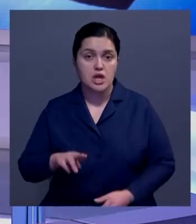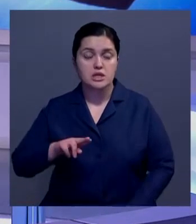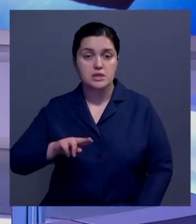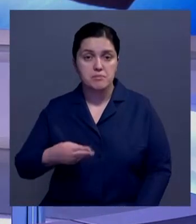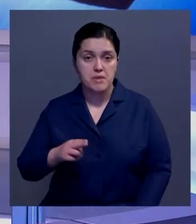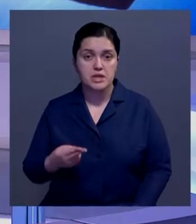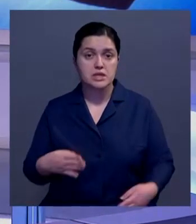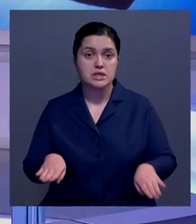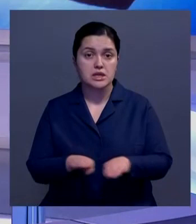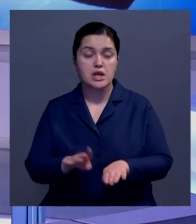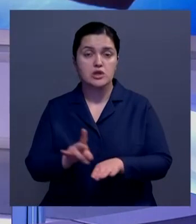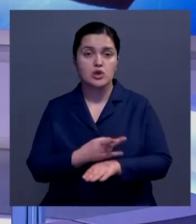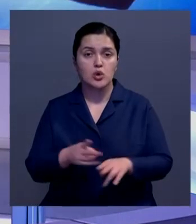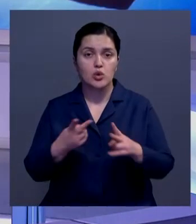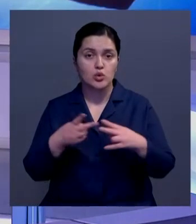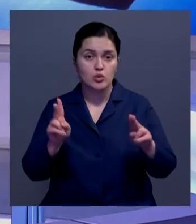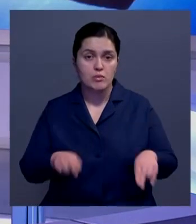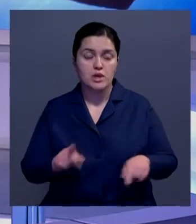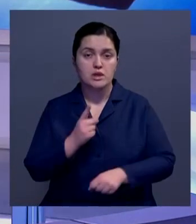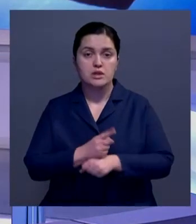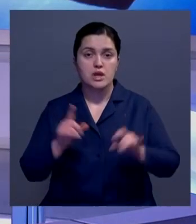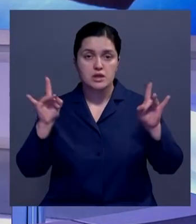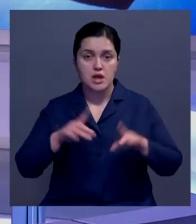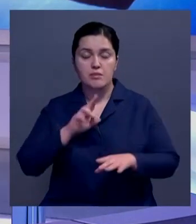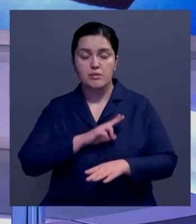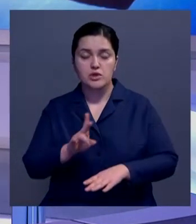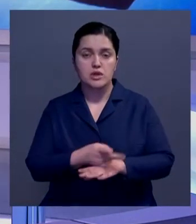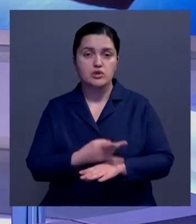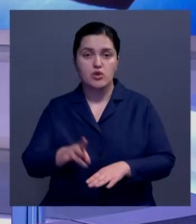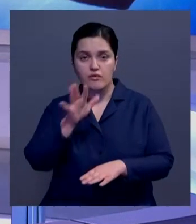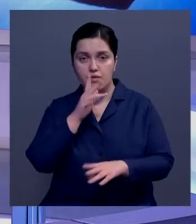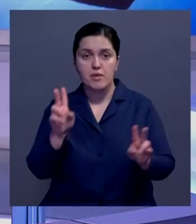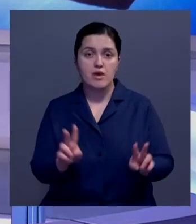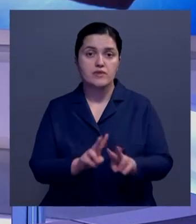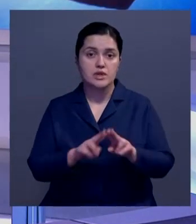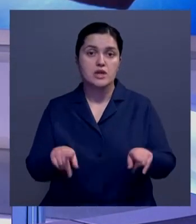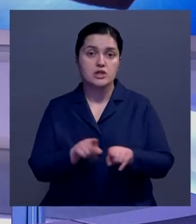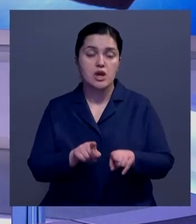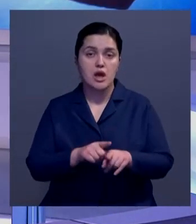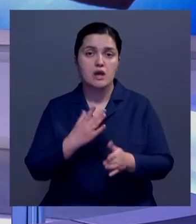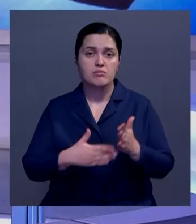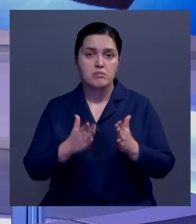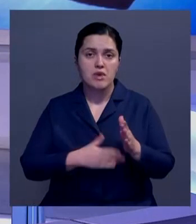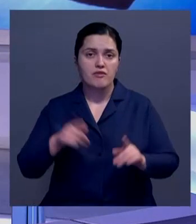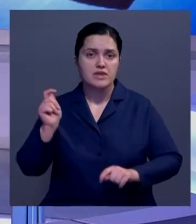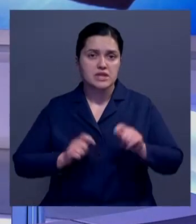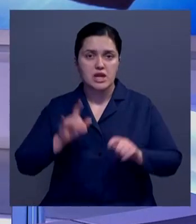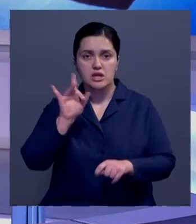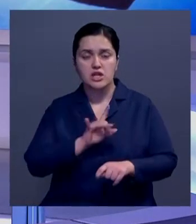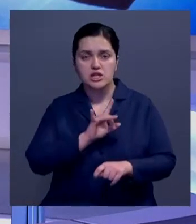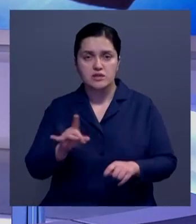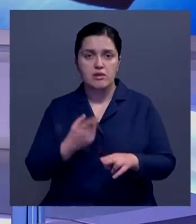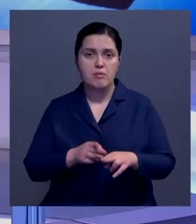принято решение с этой пятницы закрыть ночные клубы, запретить ресторанам работать в ночное время. В столице также отменят фестивали,